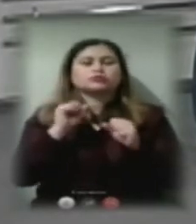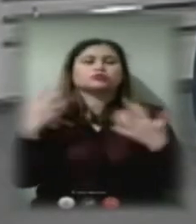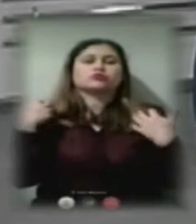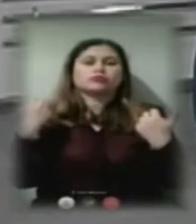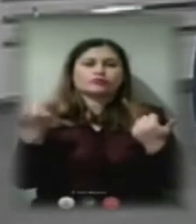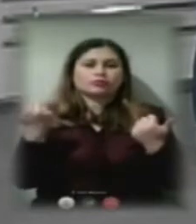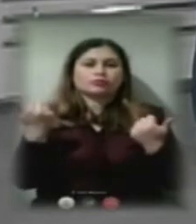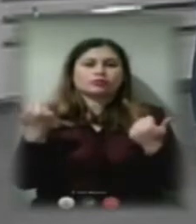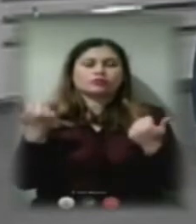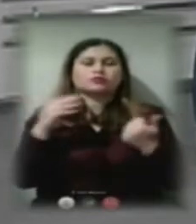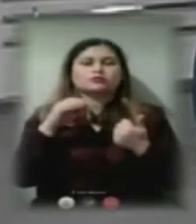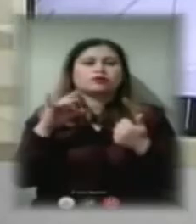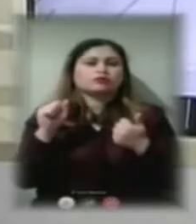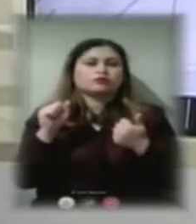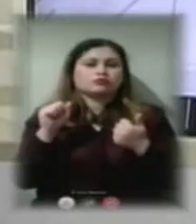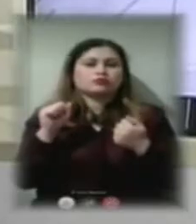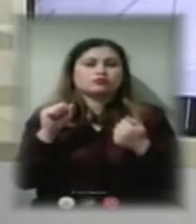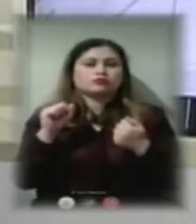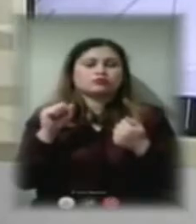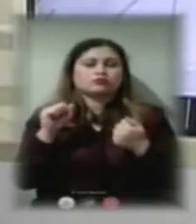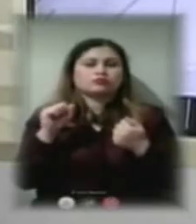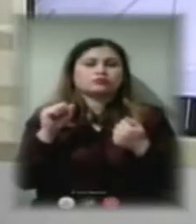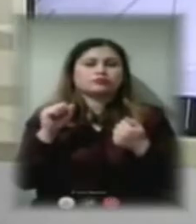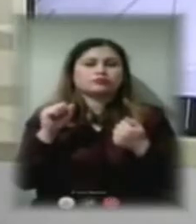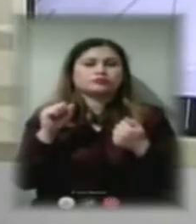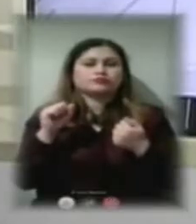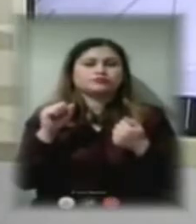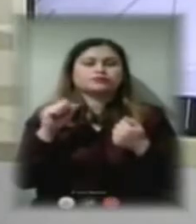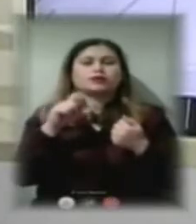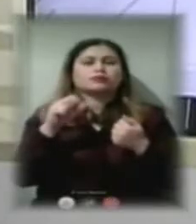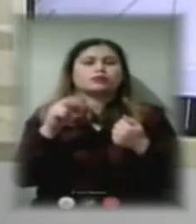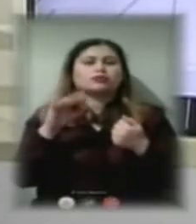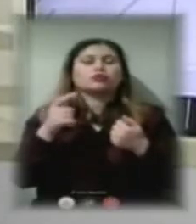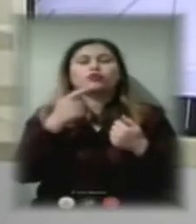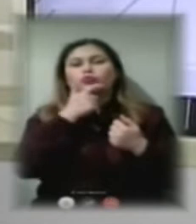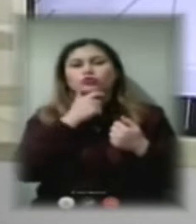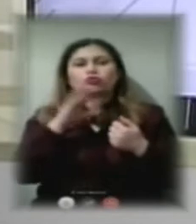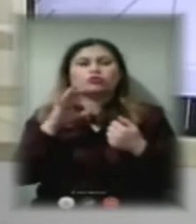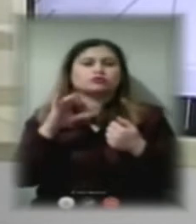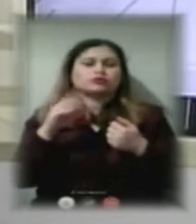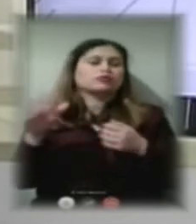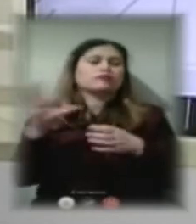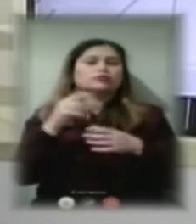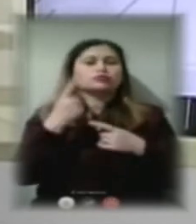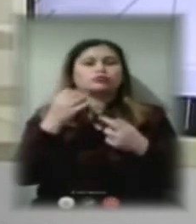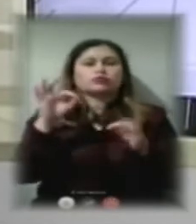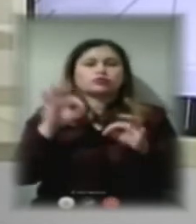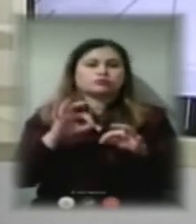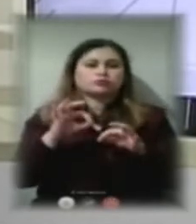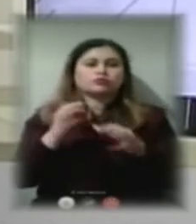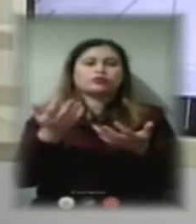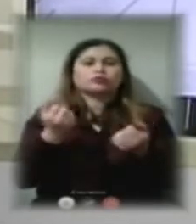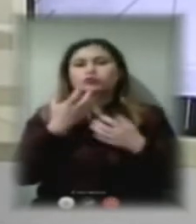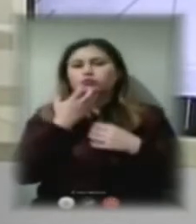закладу культури освіти, всі також 100% отримують теплоносії.